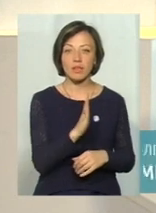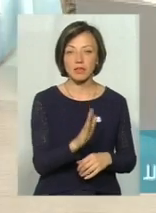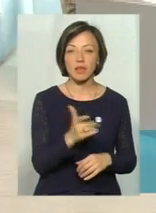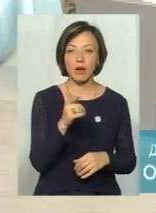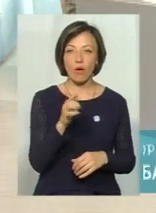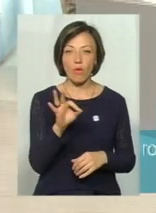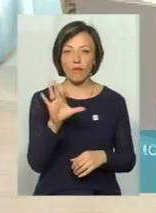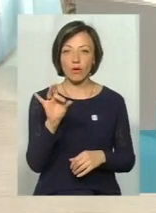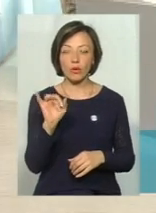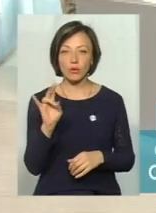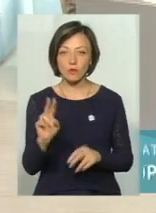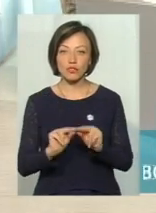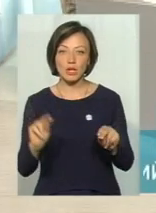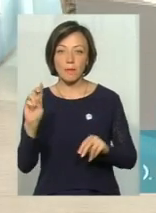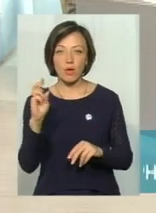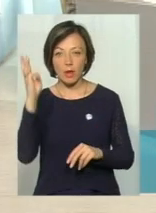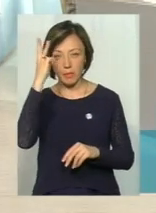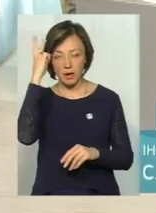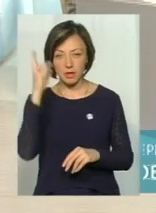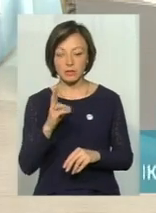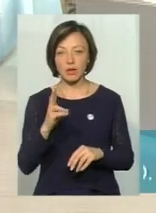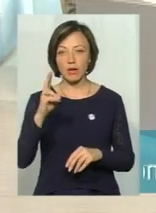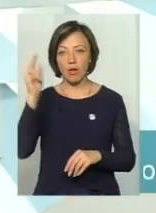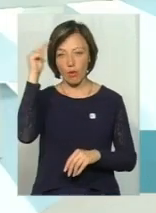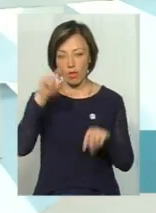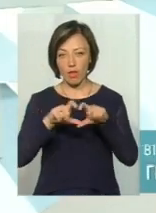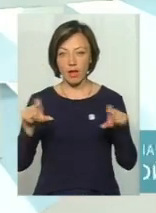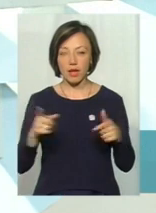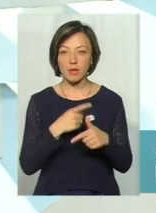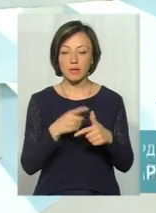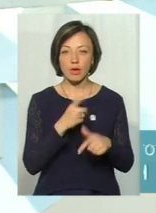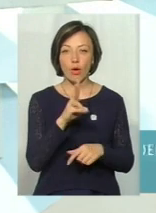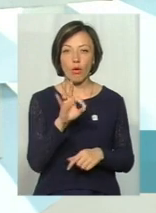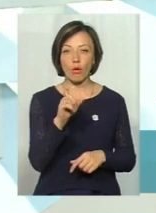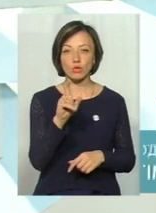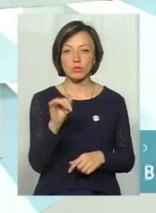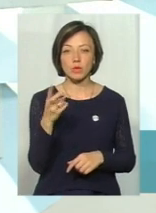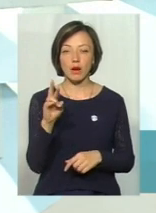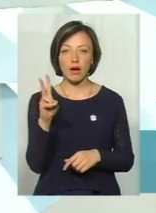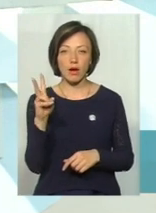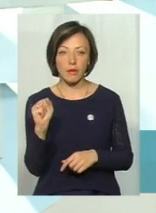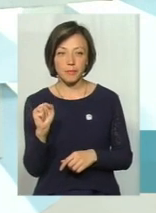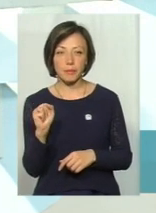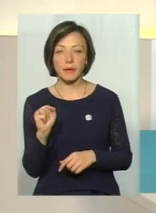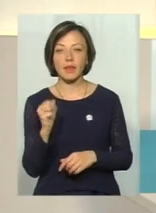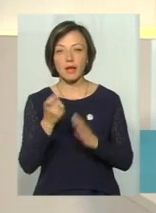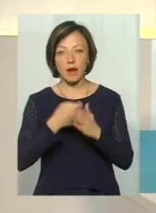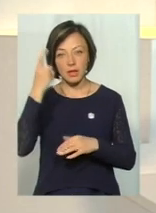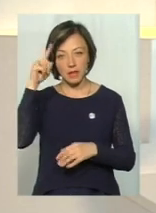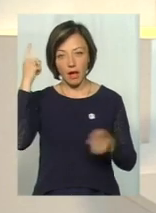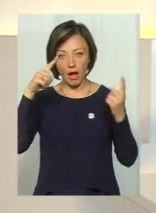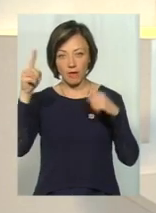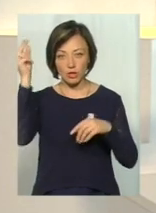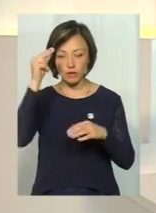Гаварун, вчитель біології Хмельницького колегіуму імені Володимира Козубняка, краєзнавець, автор